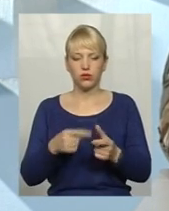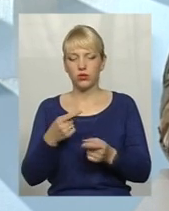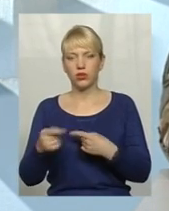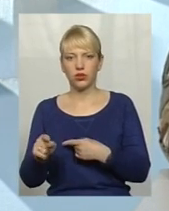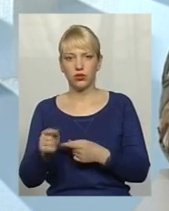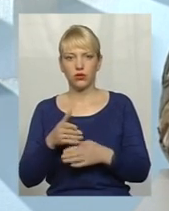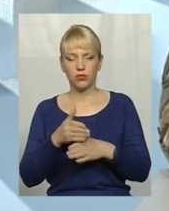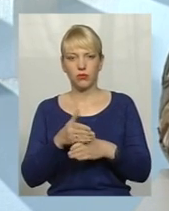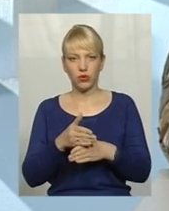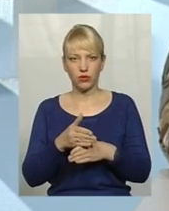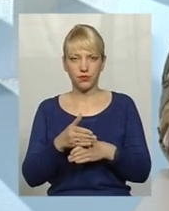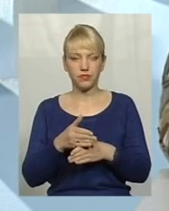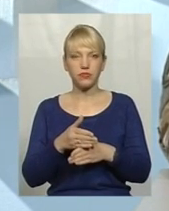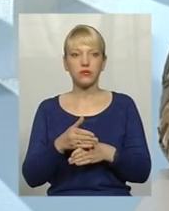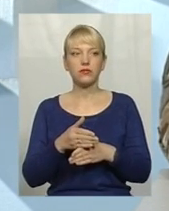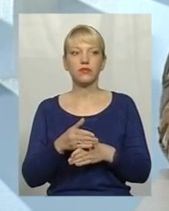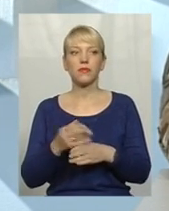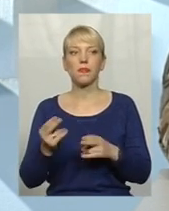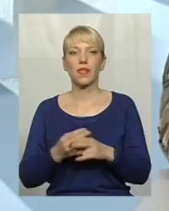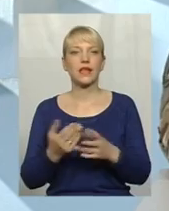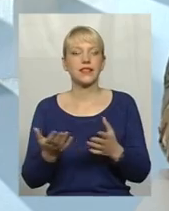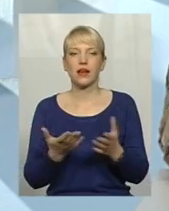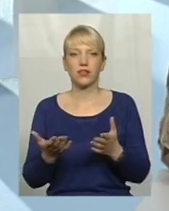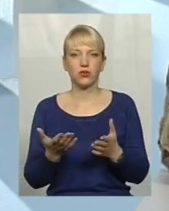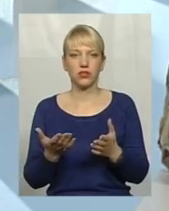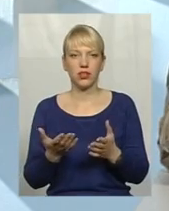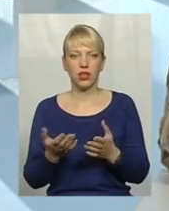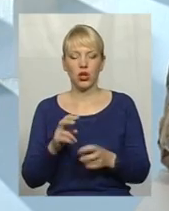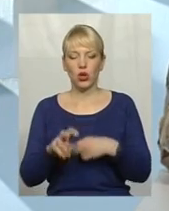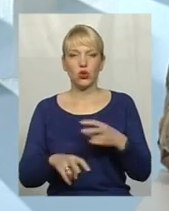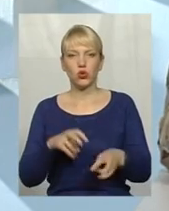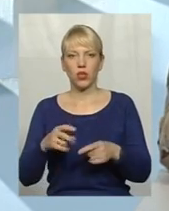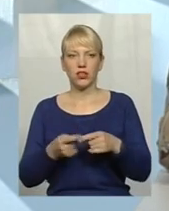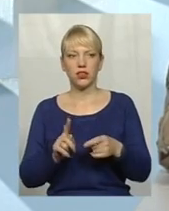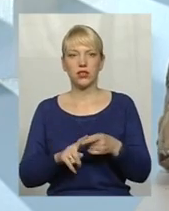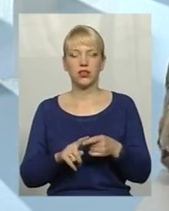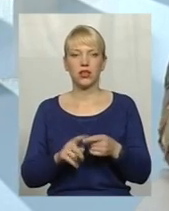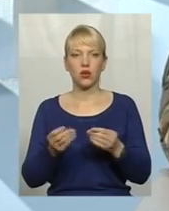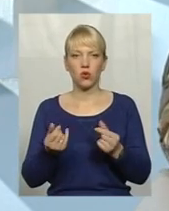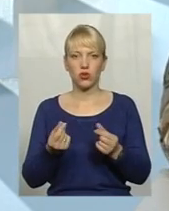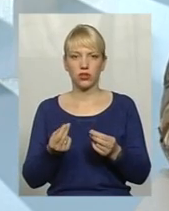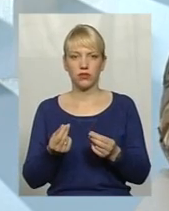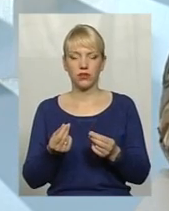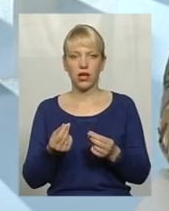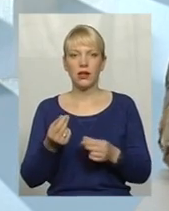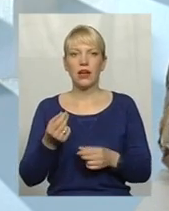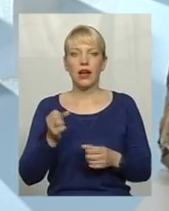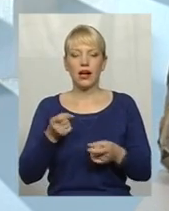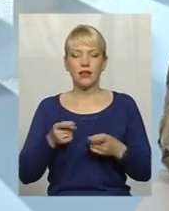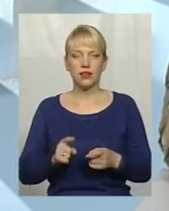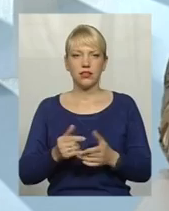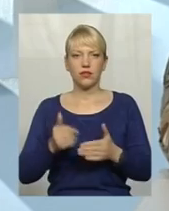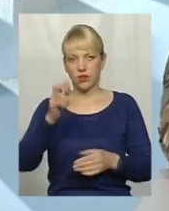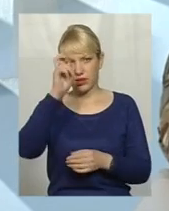допомогу, без якихось шукання на це коштів, а дійсно від